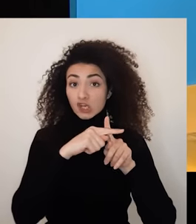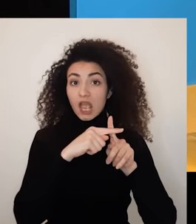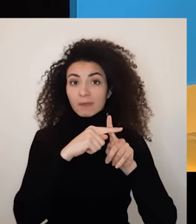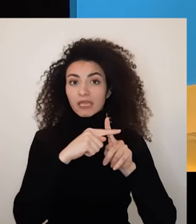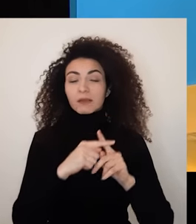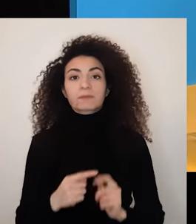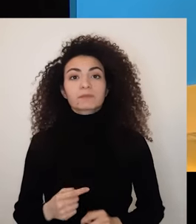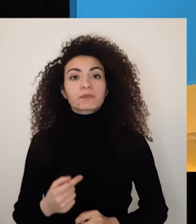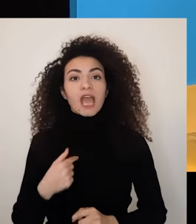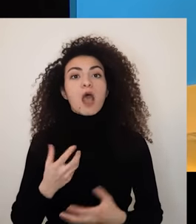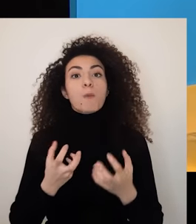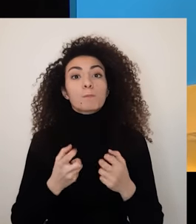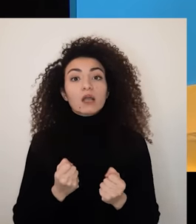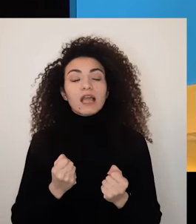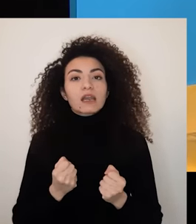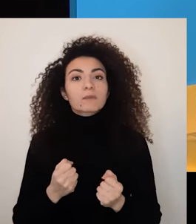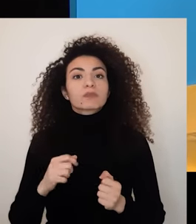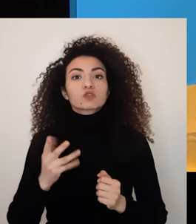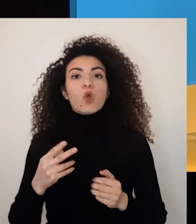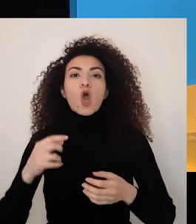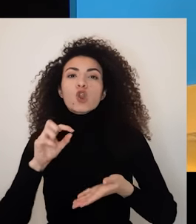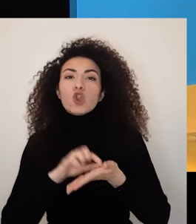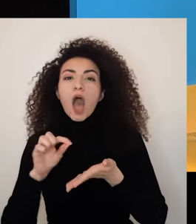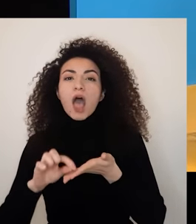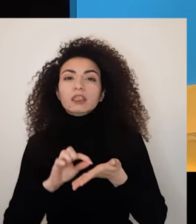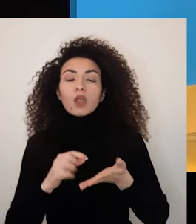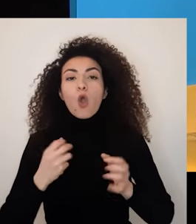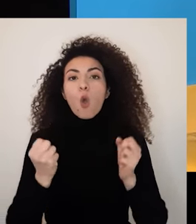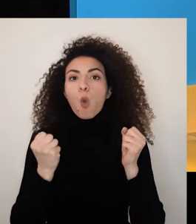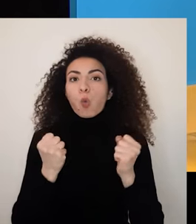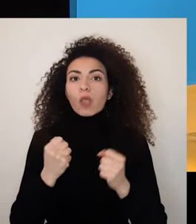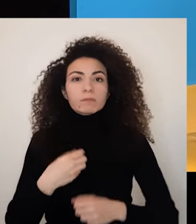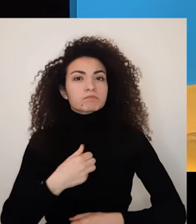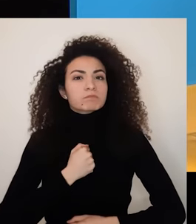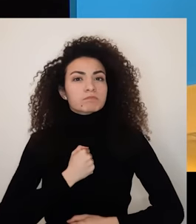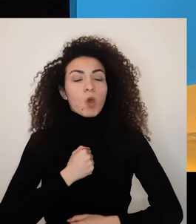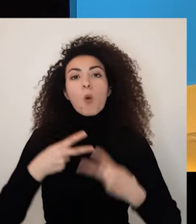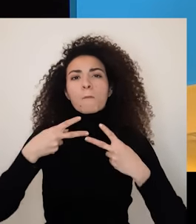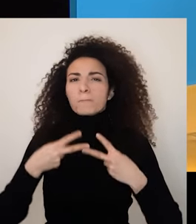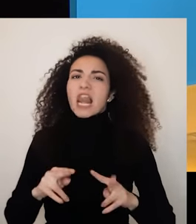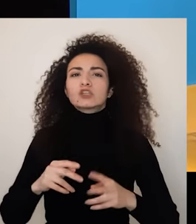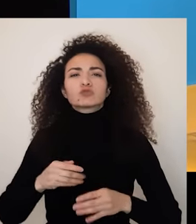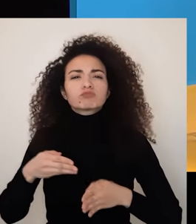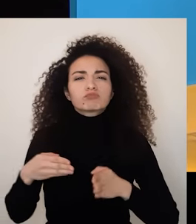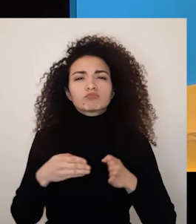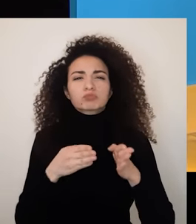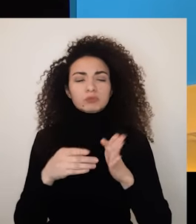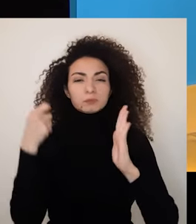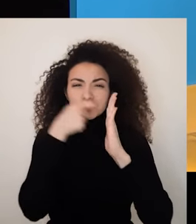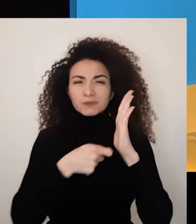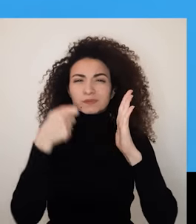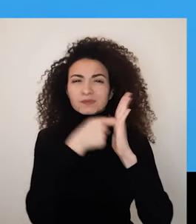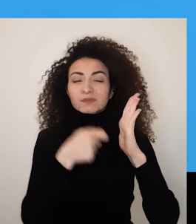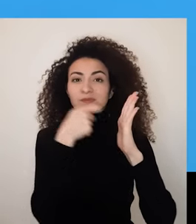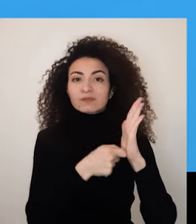تشيل القيادة الذاتية الإيجابية إلى القدرة على تحديد وتطبيق نقاط القوة المميزة للبدء في